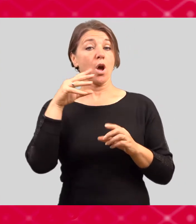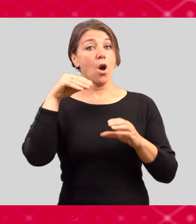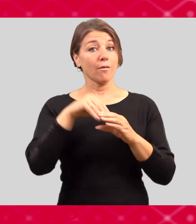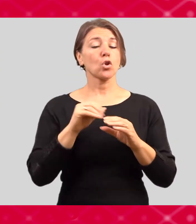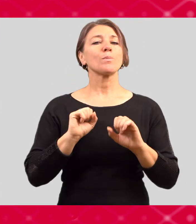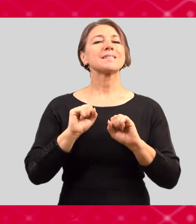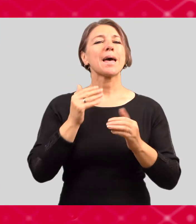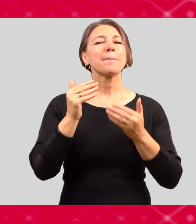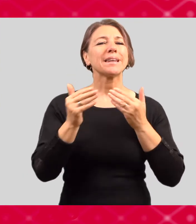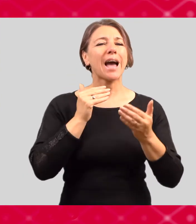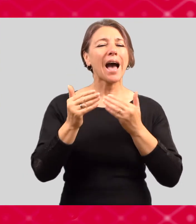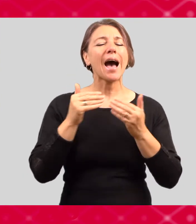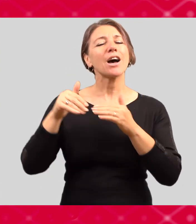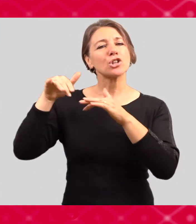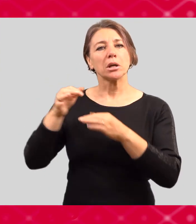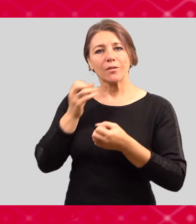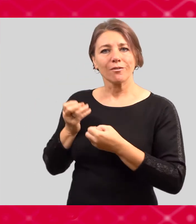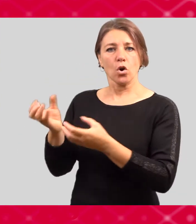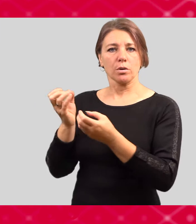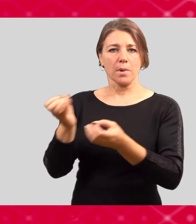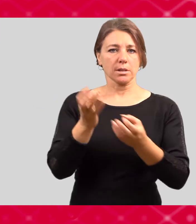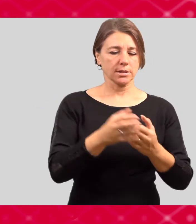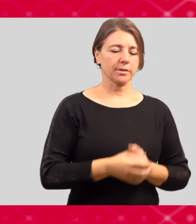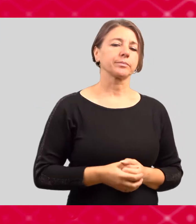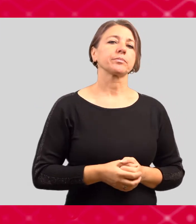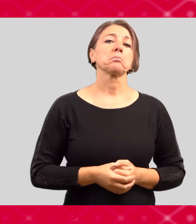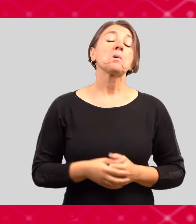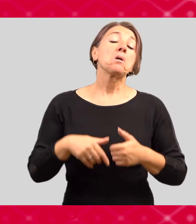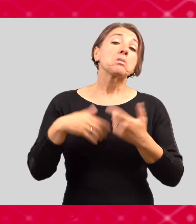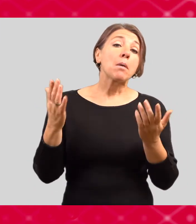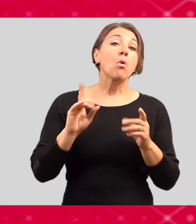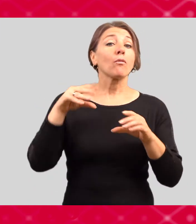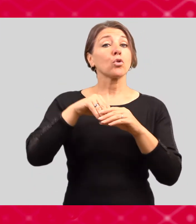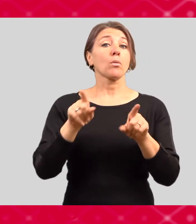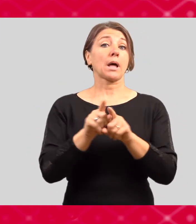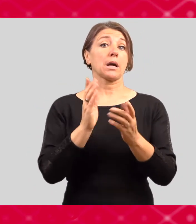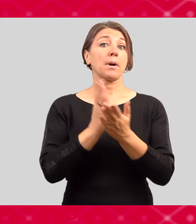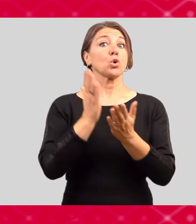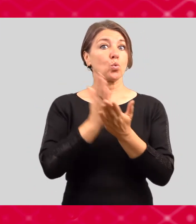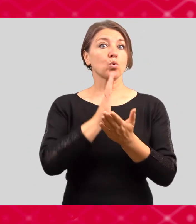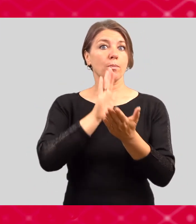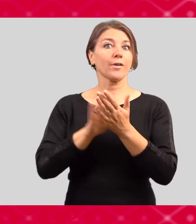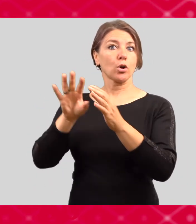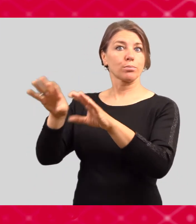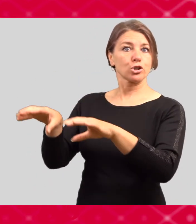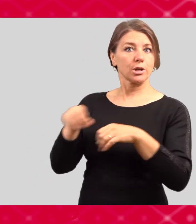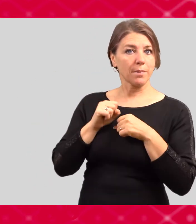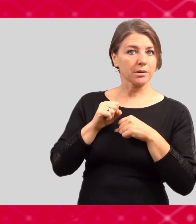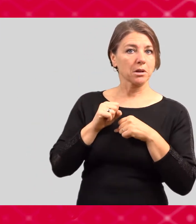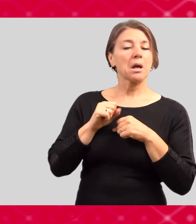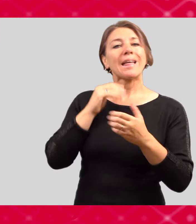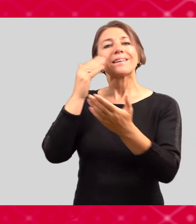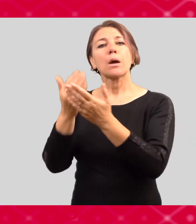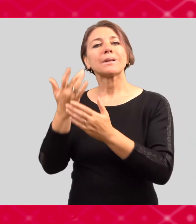o podpoře studentů na Univerzitě Karlově. A pro vás, kteří už tedy jste přijati, tak